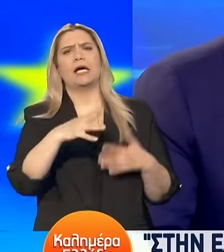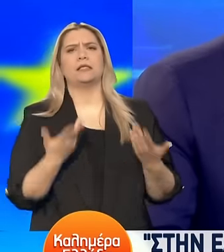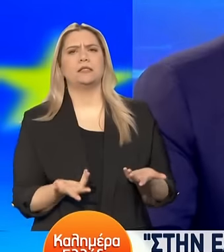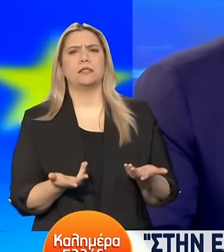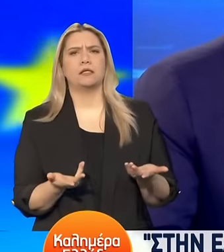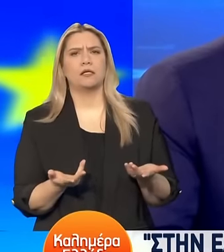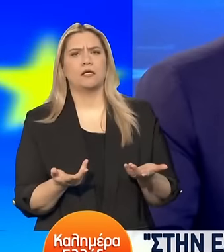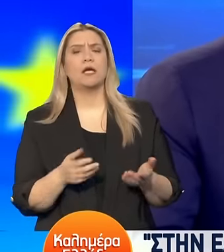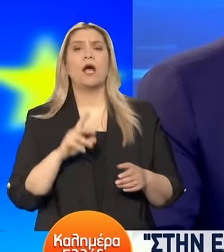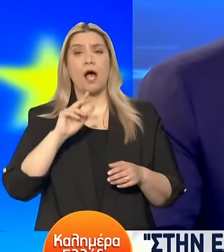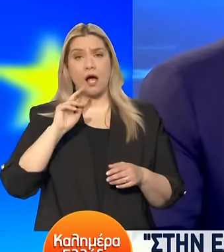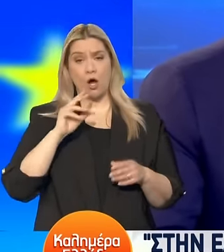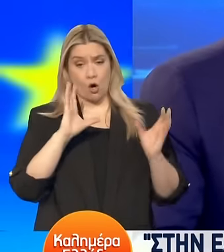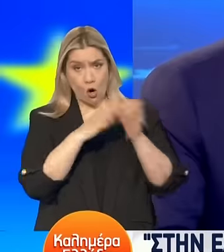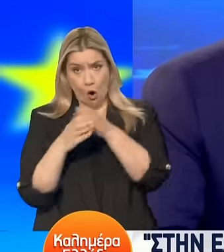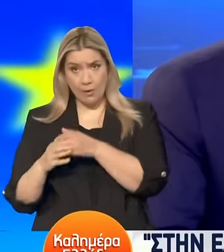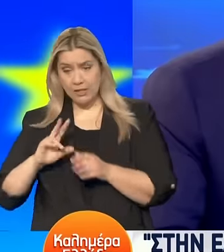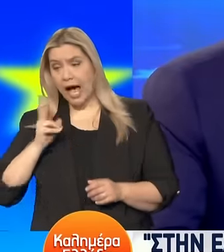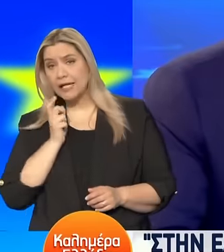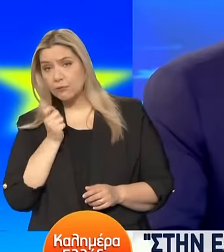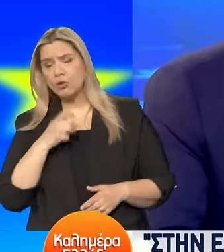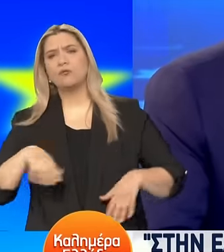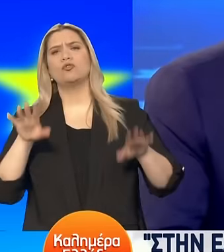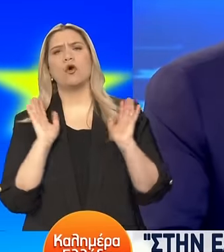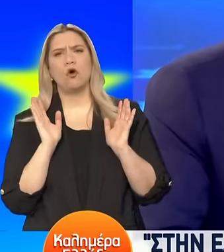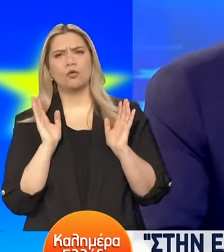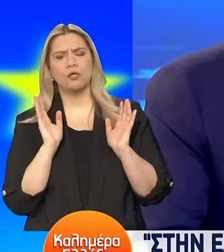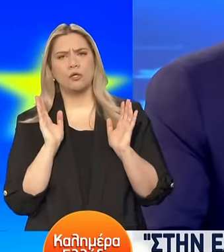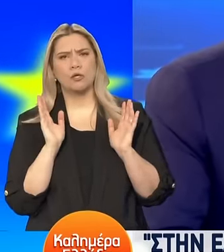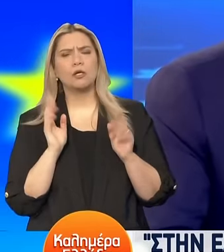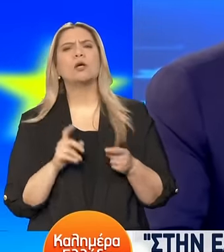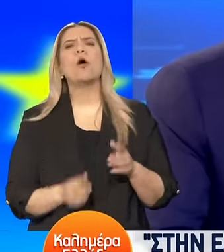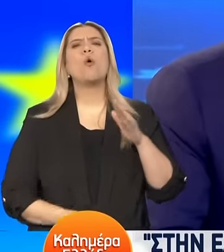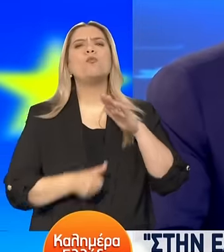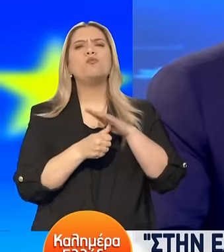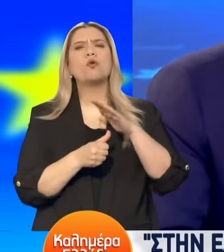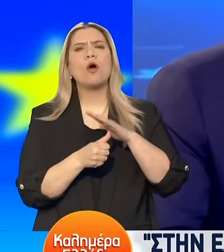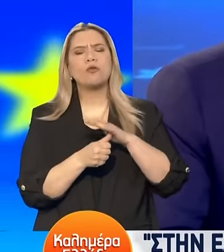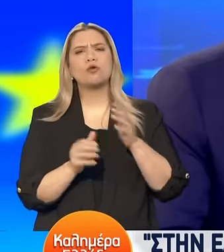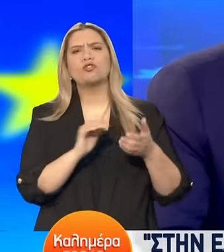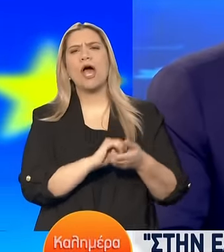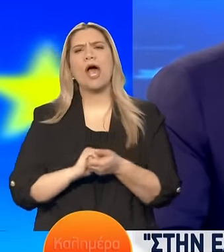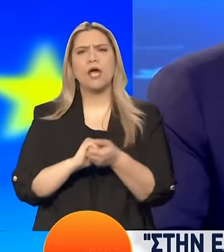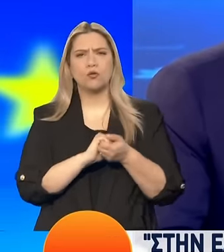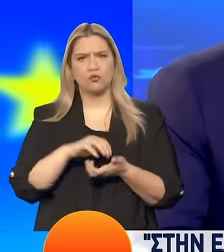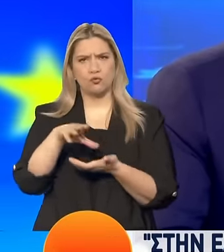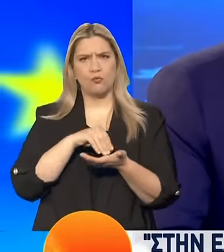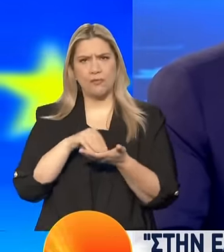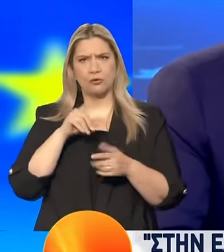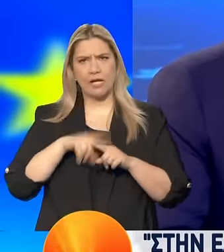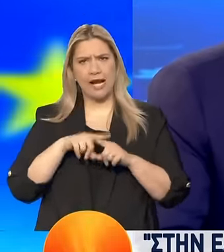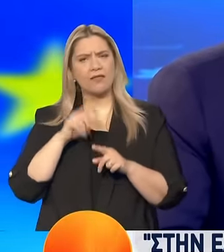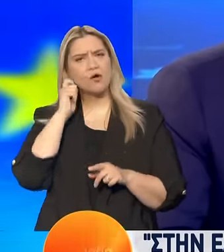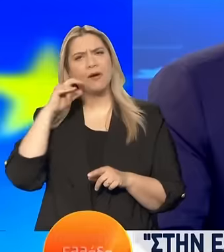μόνο από την αντιπολίτευση. Ήρθε εδώ και το ζητάει αυτό και συμφωνεί ο πρόεδρος της Ένωσης Σούπερ Μάρκετ Ελλάδος, ο κύριος